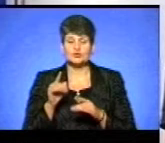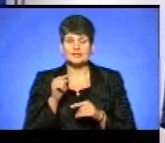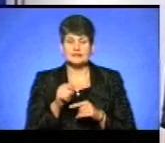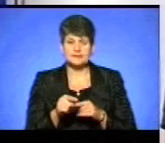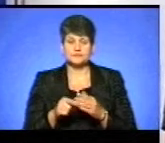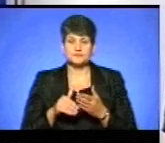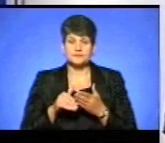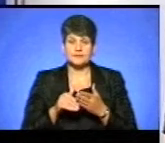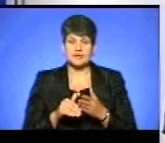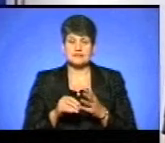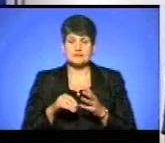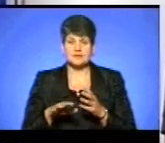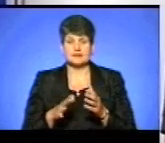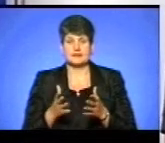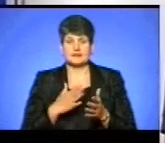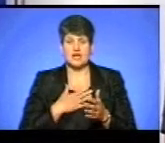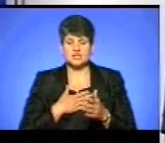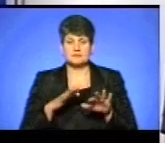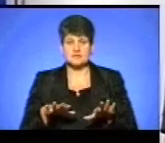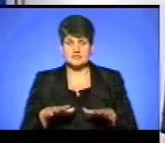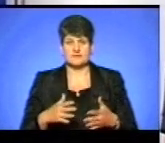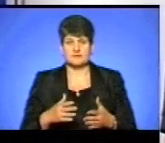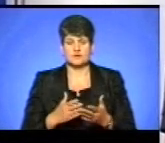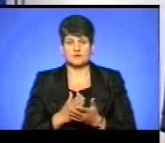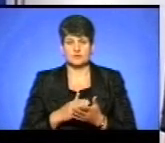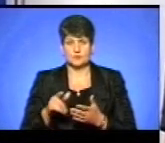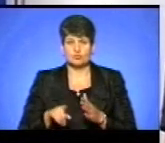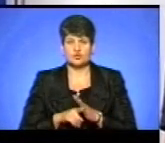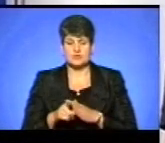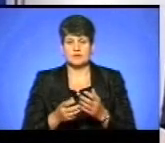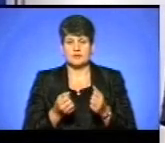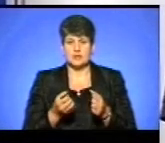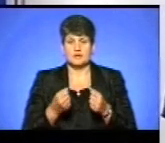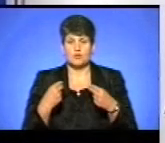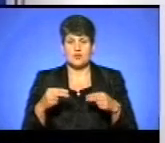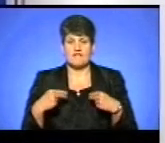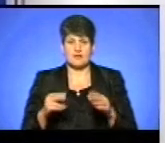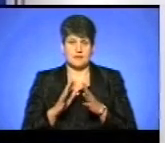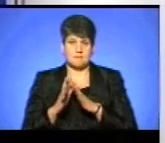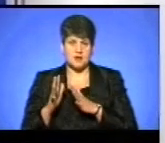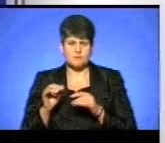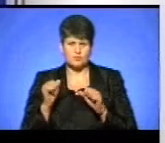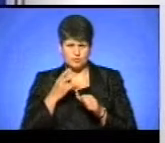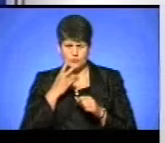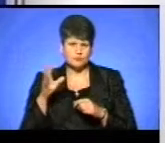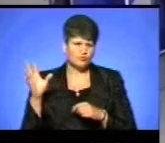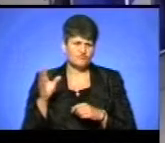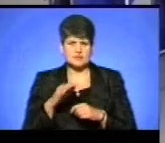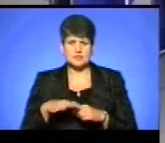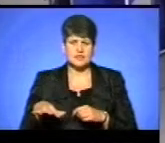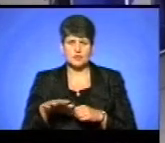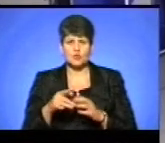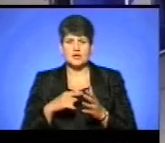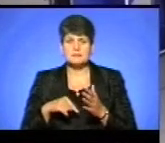землі, з якого наші місцеві чиновники почали брати для того, щоб парки помало продавати. Ми можемо побачити по всій території міста, як поступово